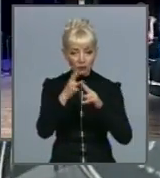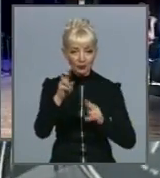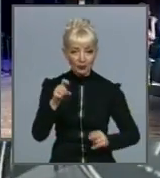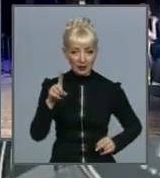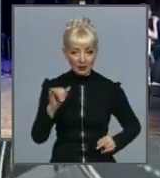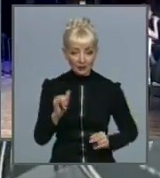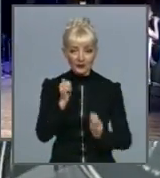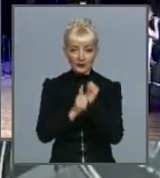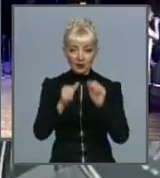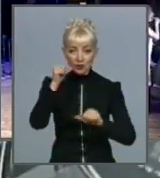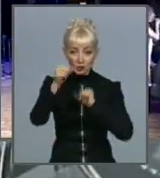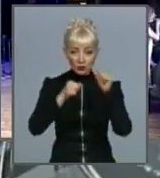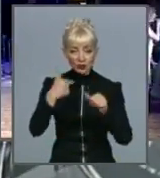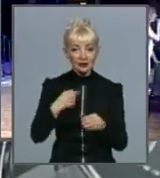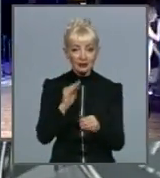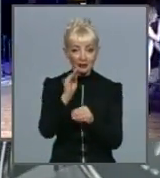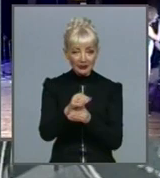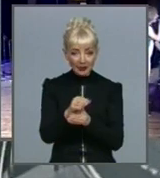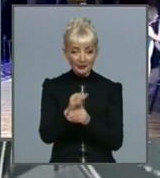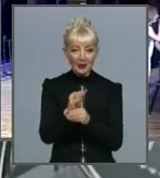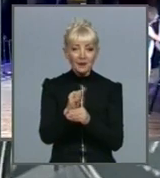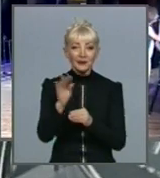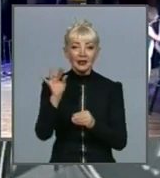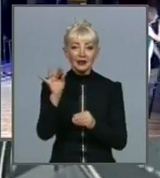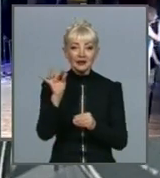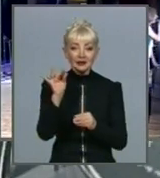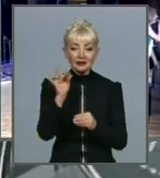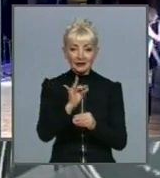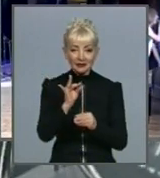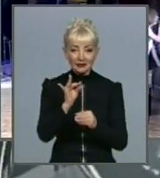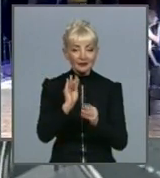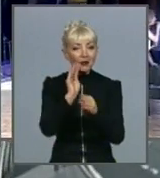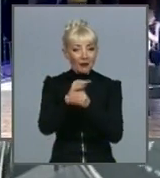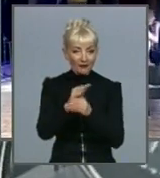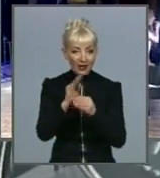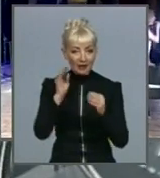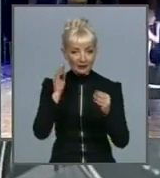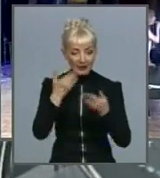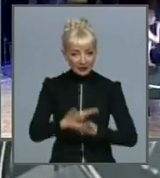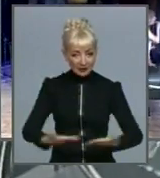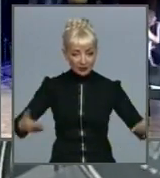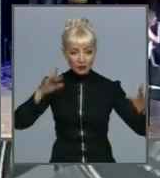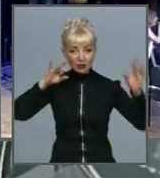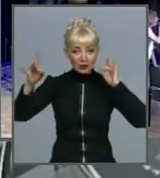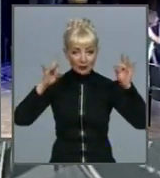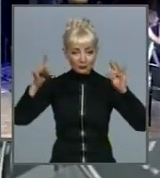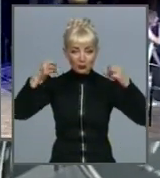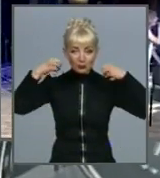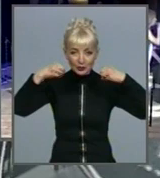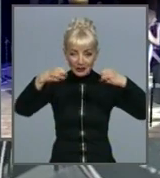доповнюємо і комплектуємо сцинічний звук, сцинічне світло, лед-екран обслуговуємо,